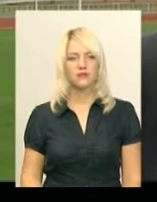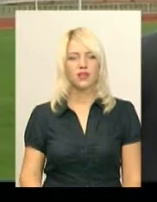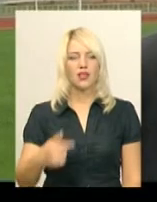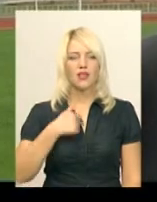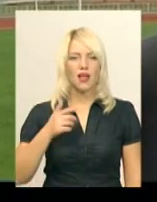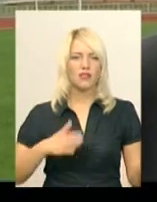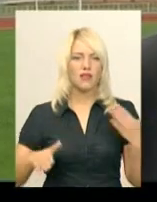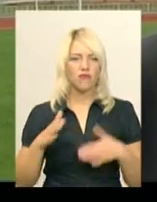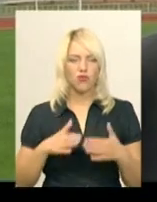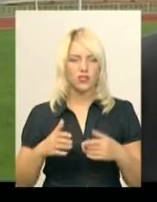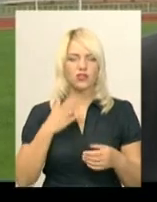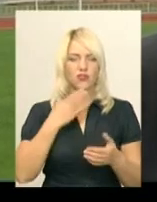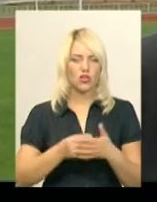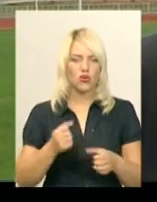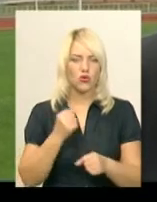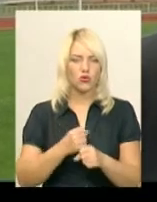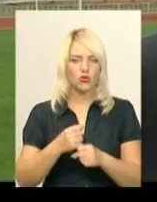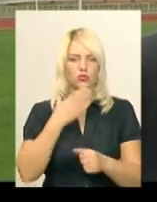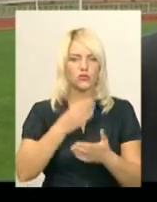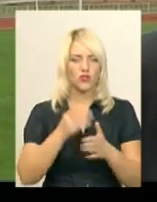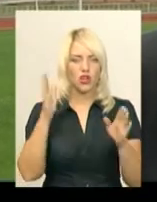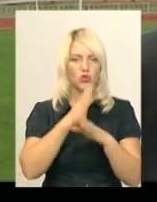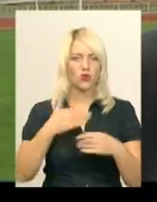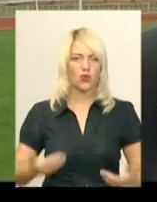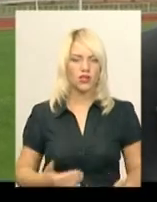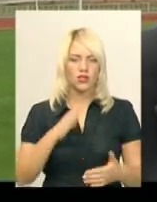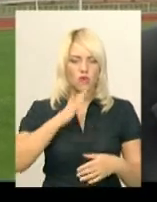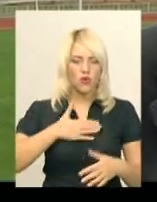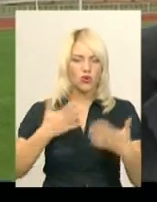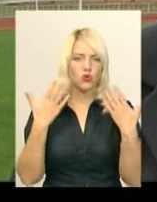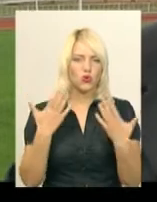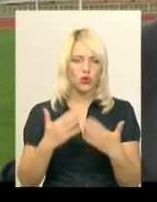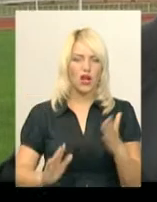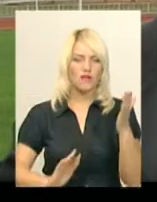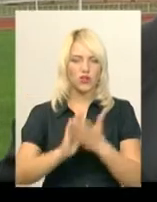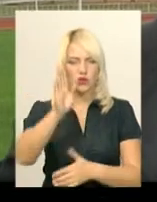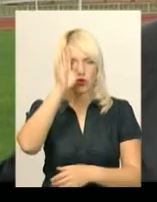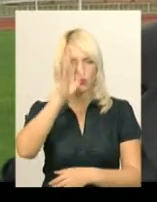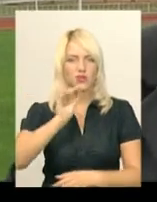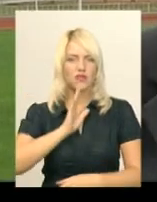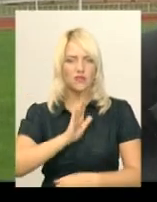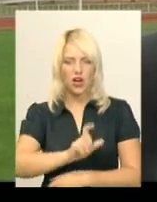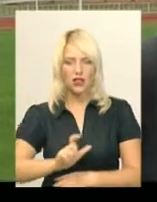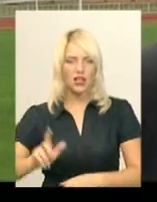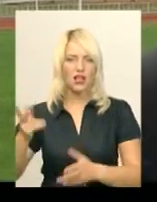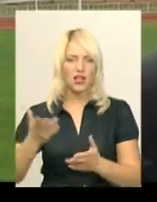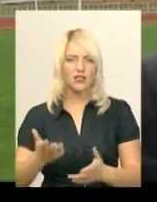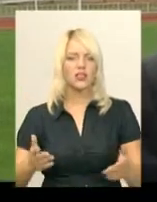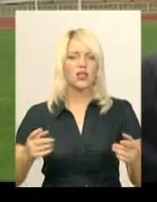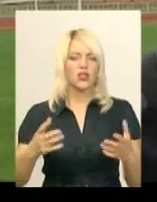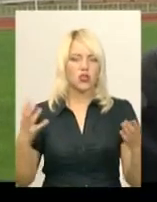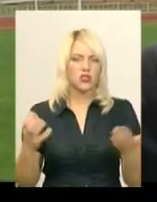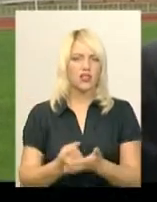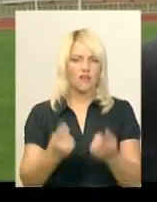Я задоволений своєю роботою і своєю долею. На моїх руках виросли хлопці і дівчата, які досягли вагомих результатів у спорті. Я